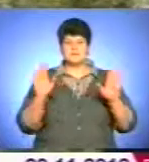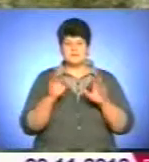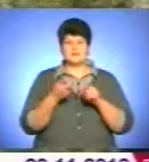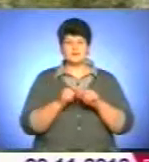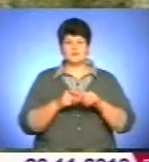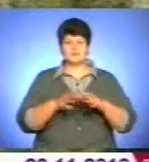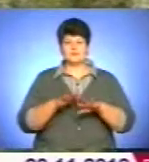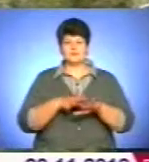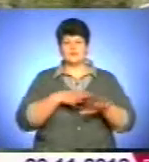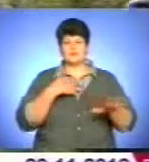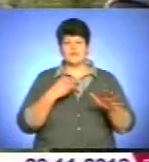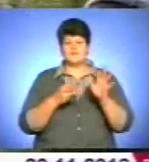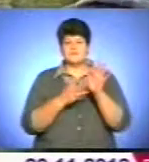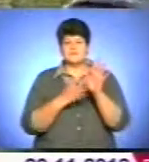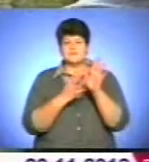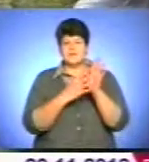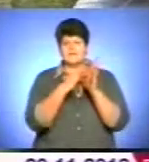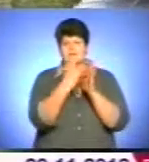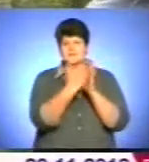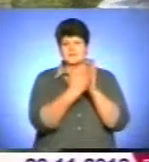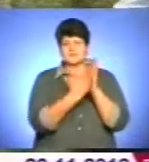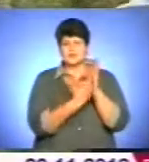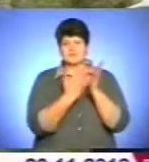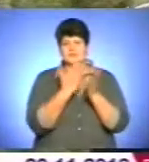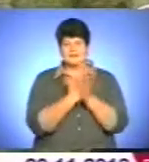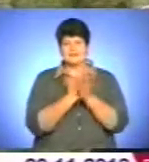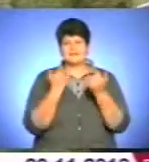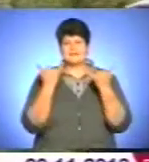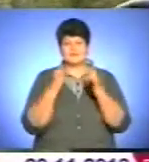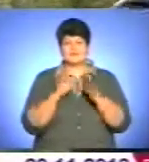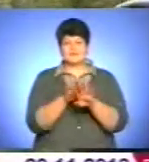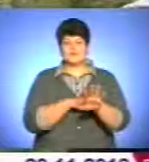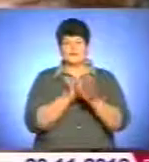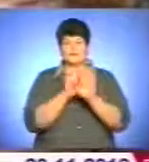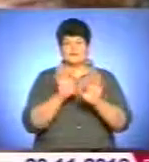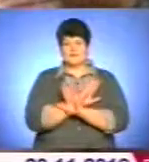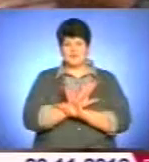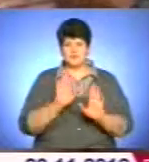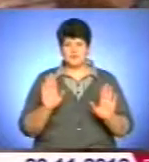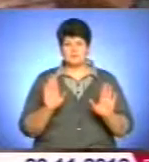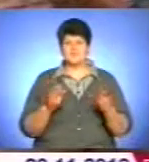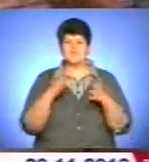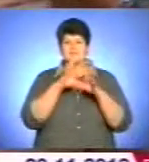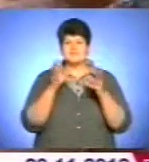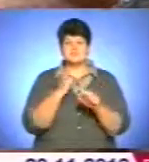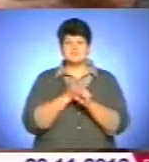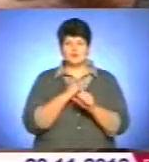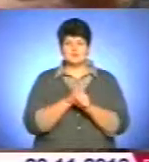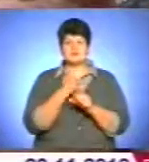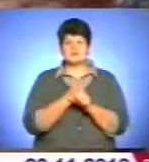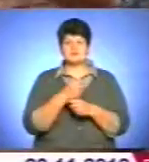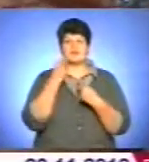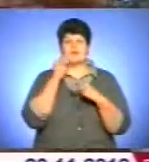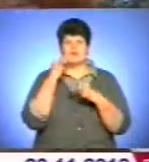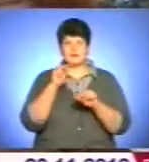там 8 чи 9 столбчиків. не буду зараз, звичайно, так довго співати. Все, що не робиться, робиться не краще, переконана